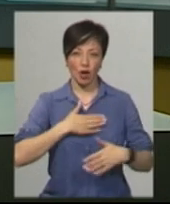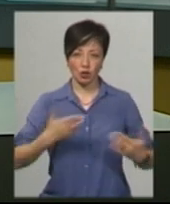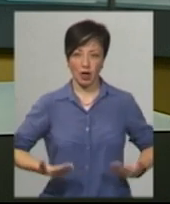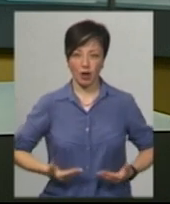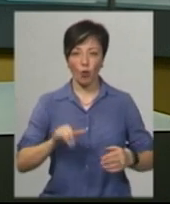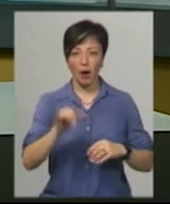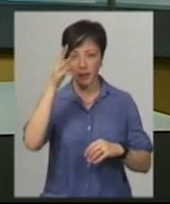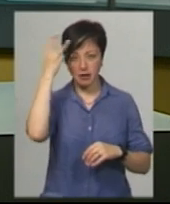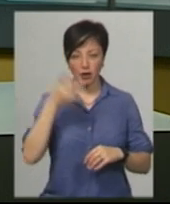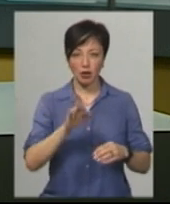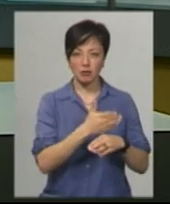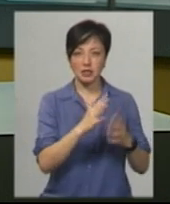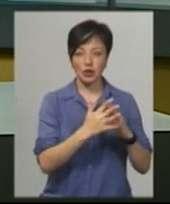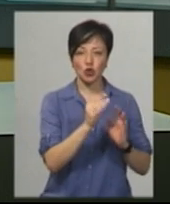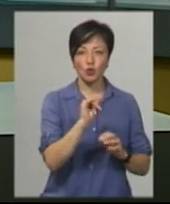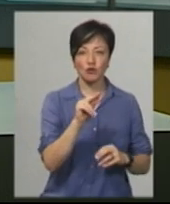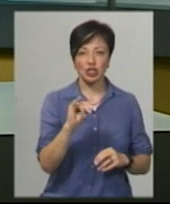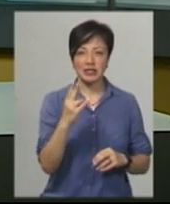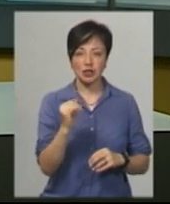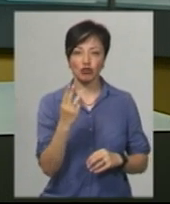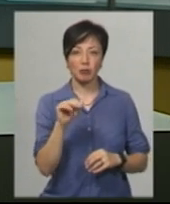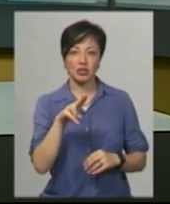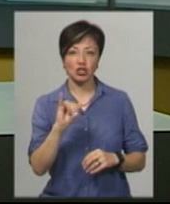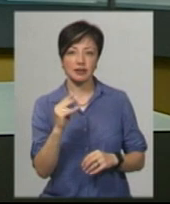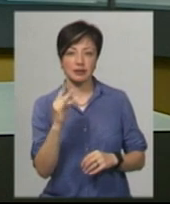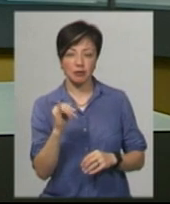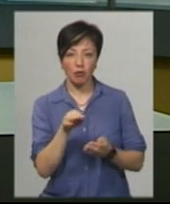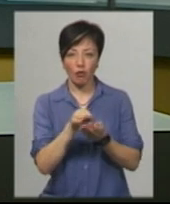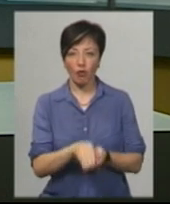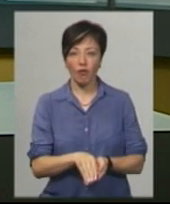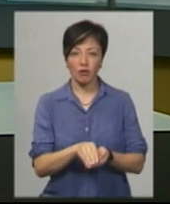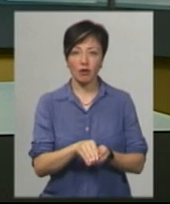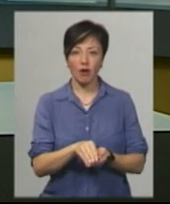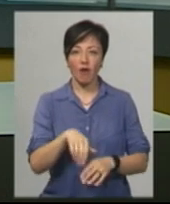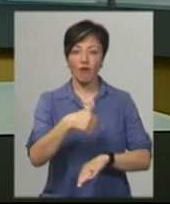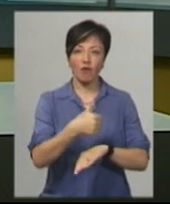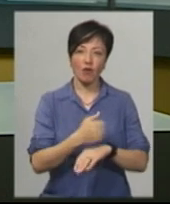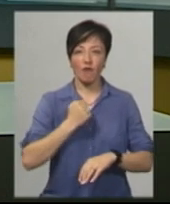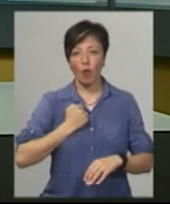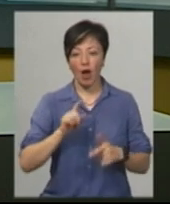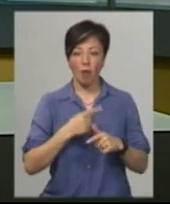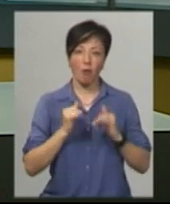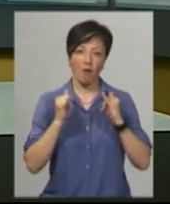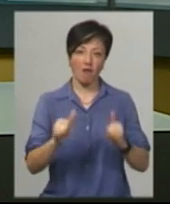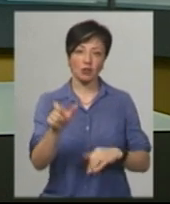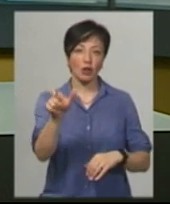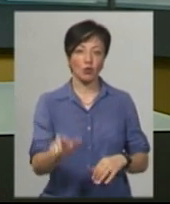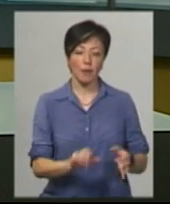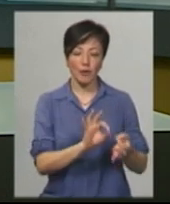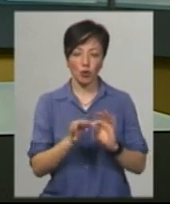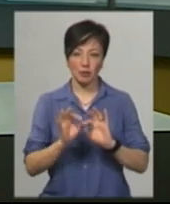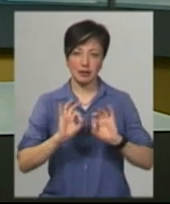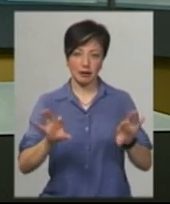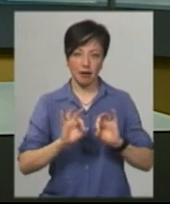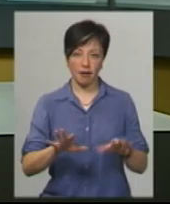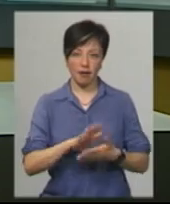Хмельницькому районі між селами Стувчинці і Шпичинці у кургані похований вождь, воїн чи інша поважна людина. Подробиці у сюжеті